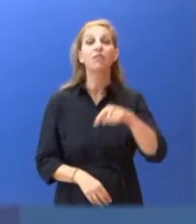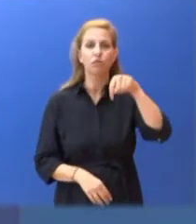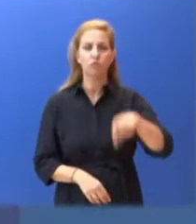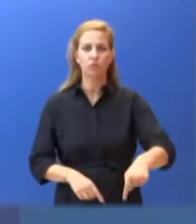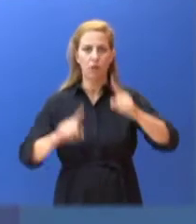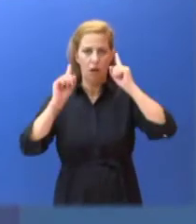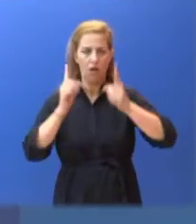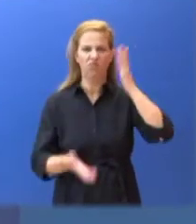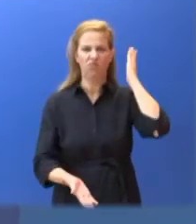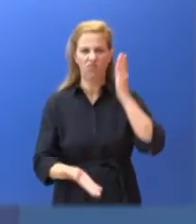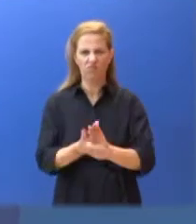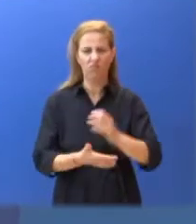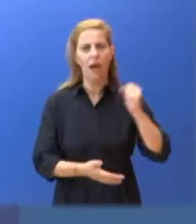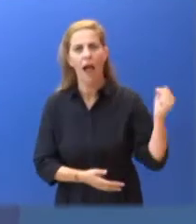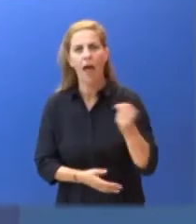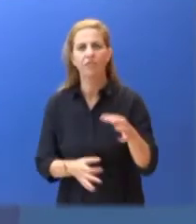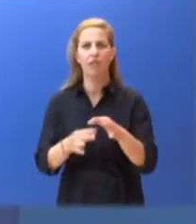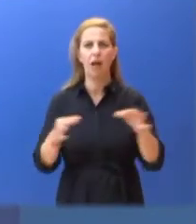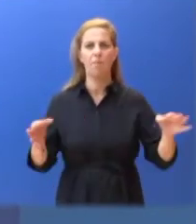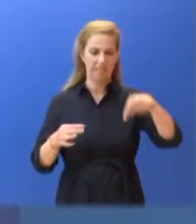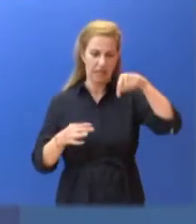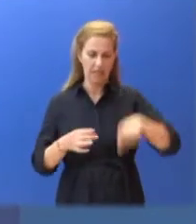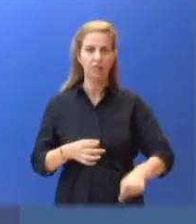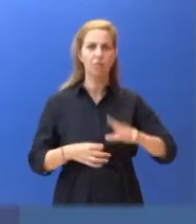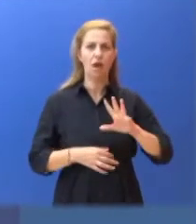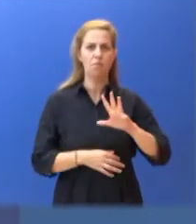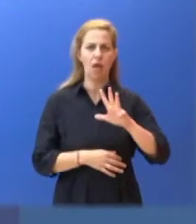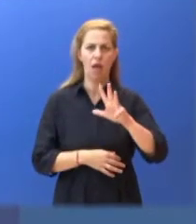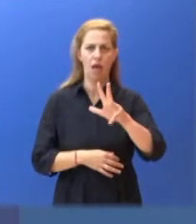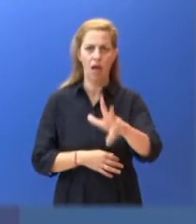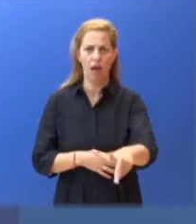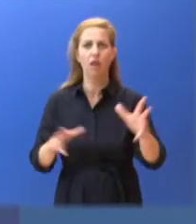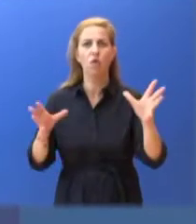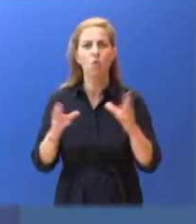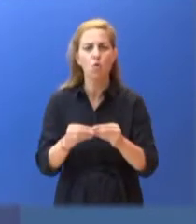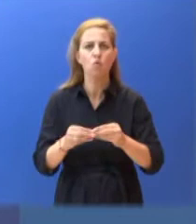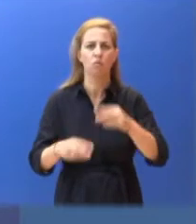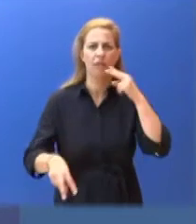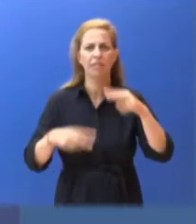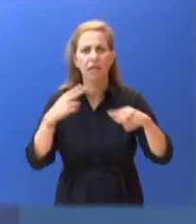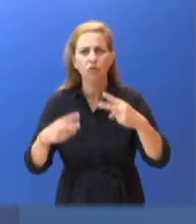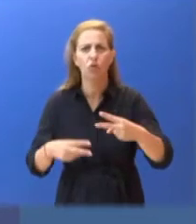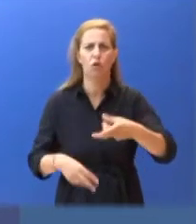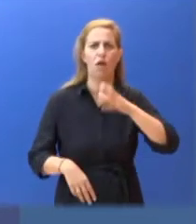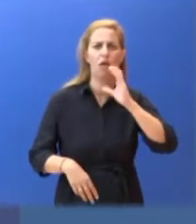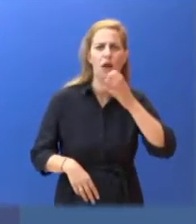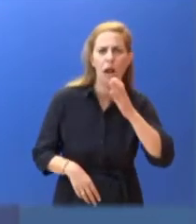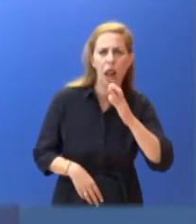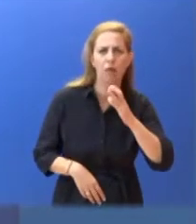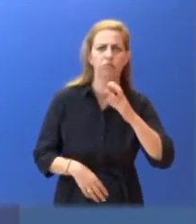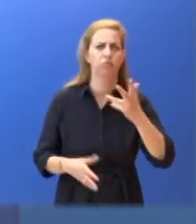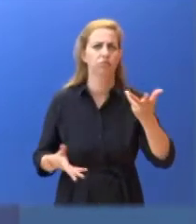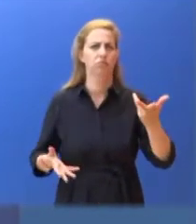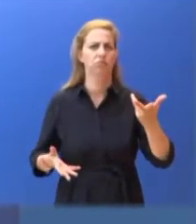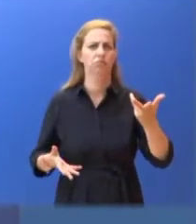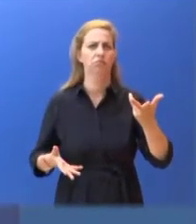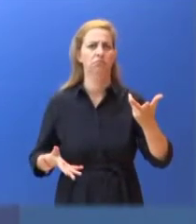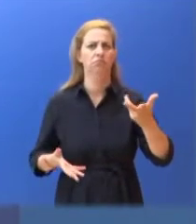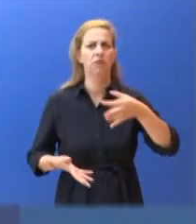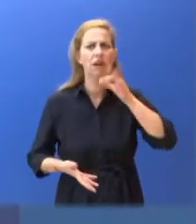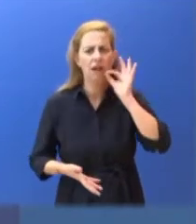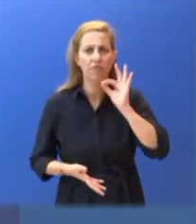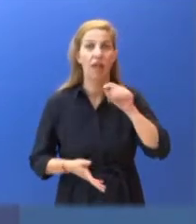σήμερα αυστηρά μέτρα σε χώρους εστίασης, μπαρ, κλαμπ και κέντρα διασκέδασης. Οι χώροι αυτοί θα λειτουργούν